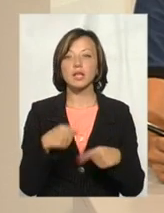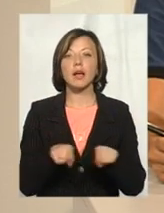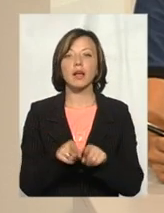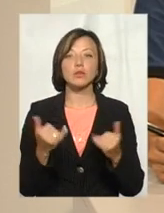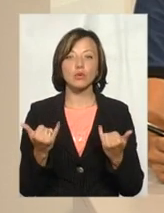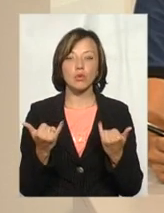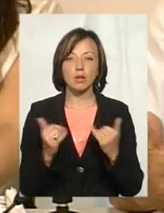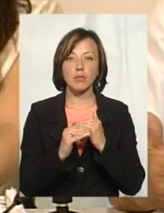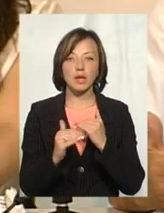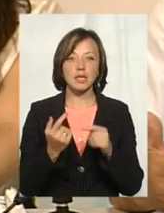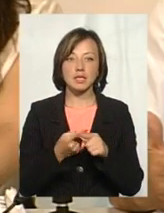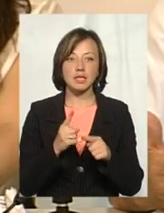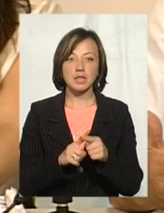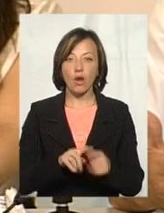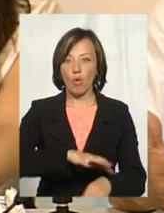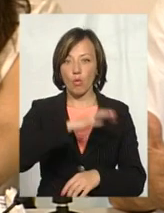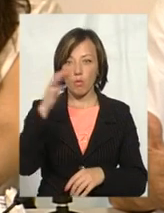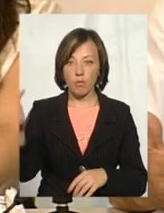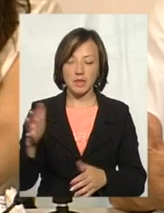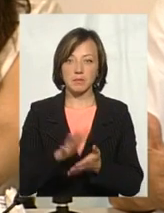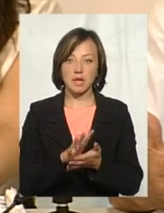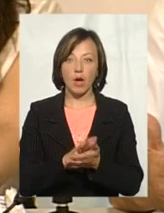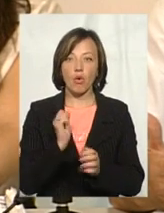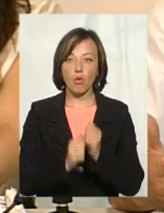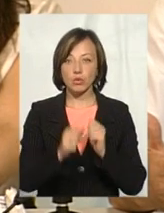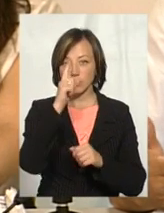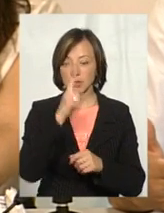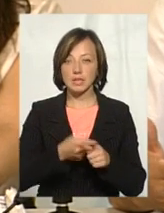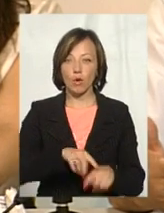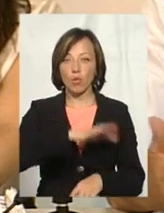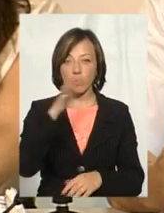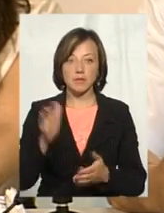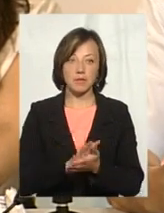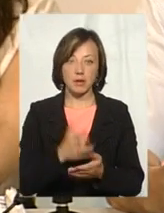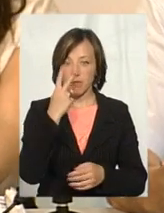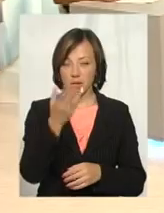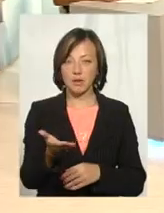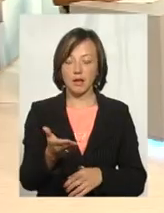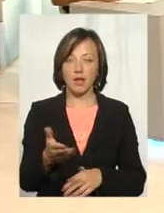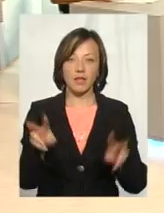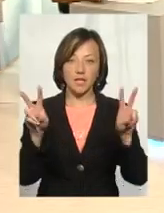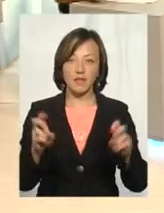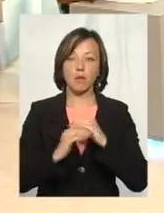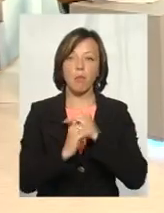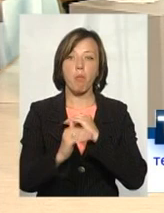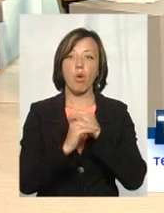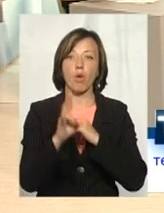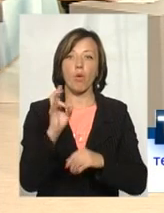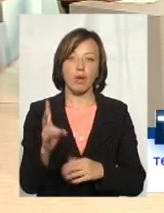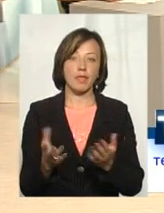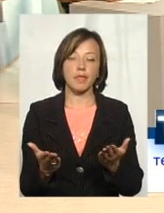сьогодні полігон? Це не полігон, це купа сміття. В кожному місці це купа сміття. Так, називається полігон. А називається